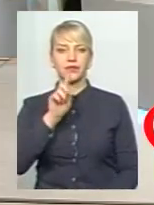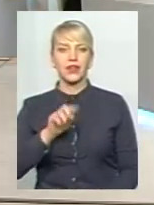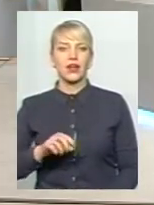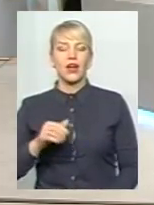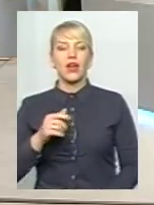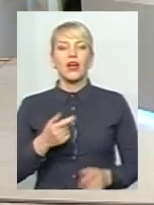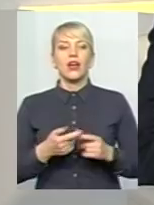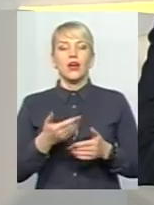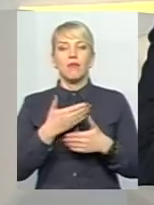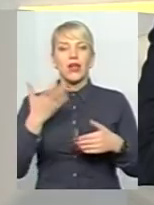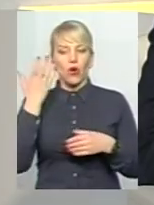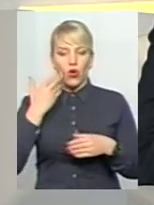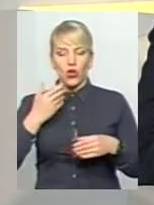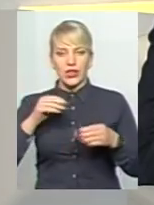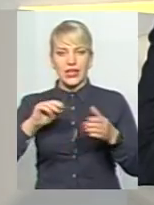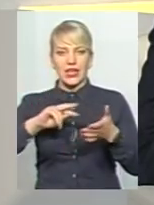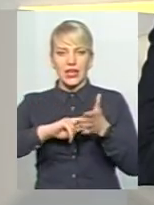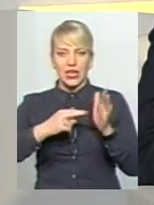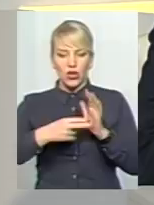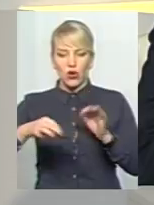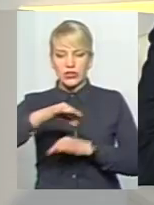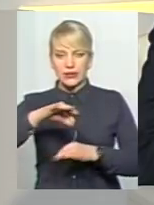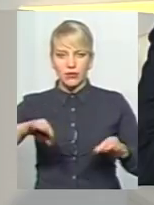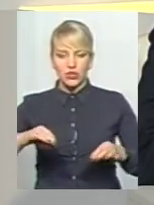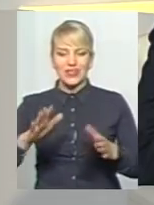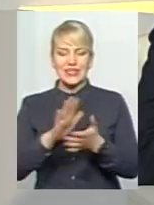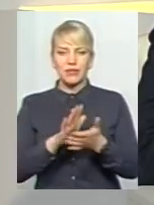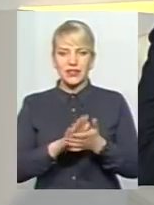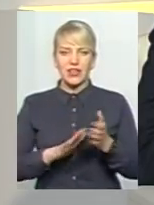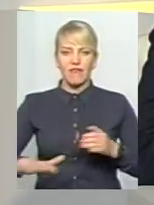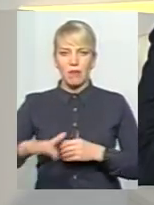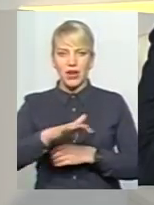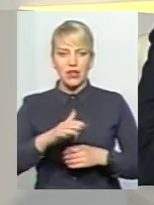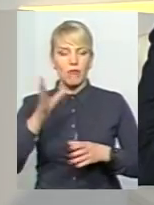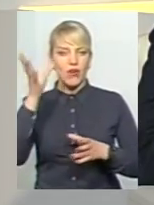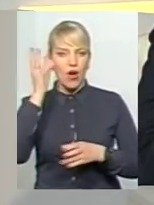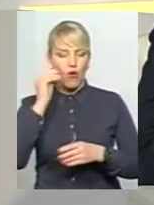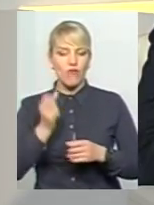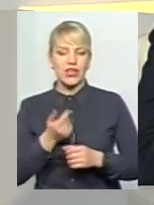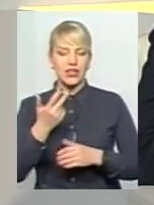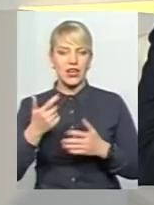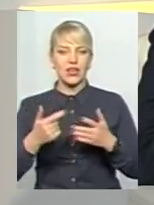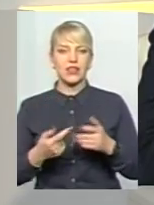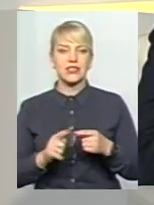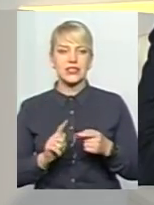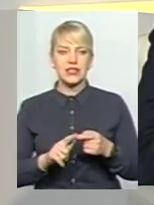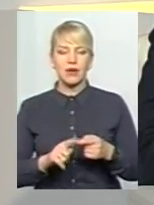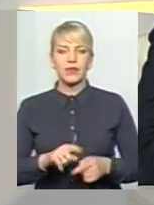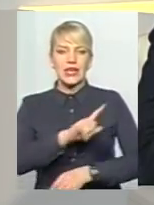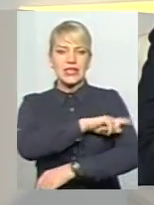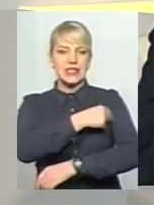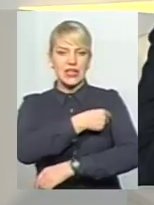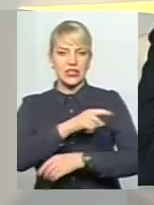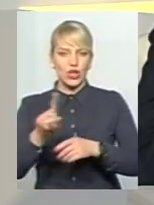Власне, коли розміщуємо будь-які сміттєві майданчики, враховується кілька факторів. Перший фактор – це відповідність санітарно-регінічних норм.